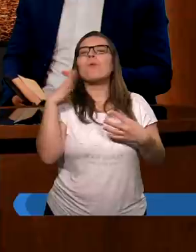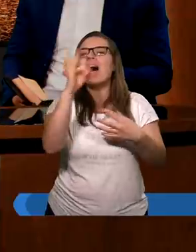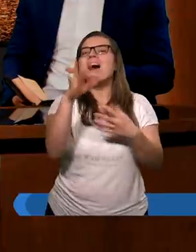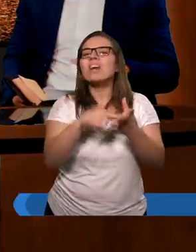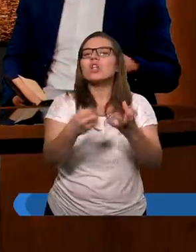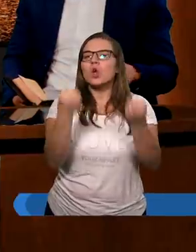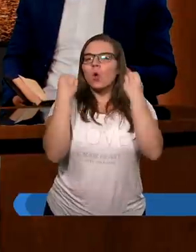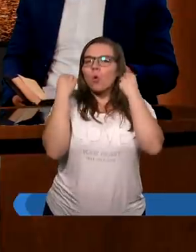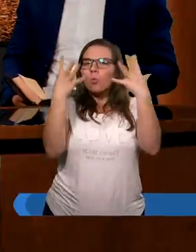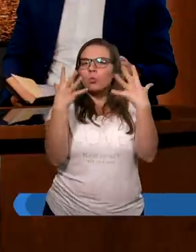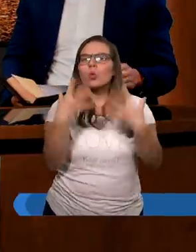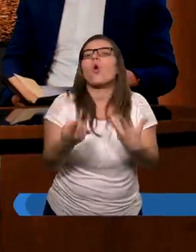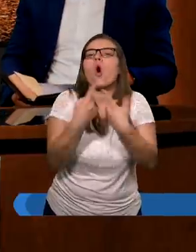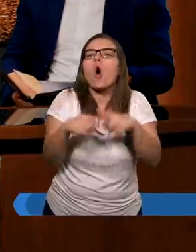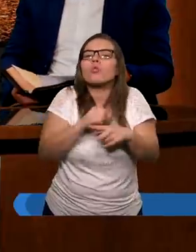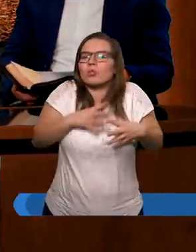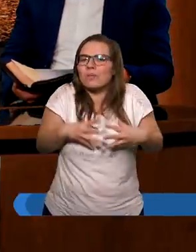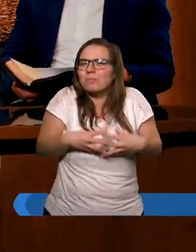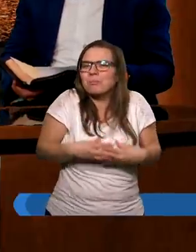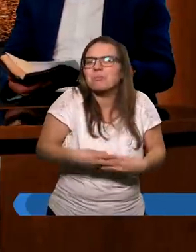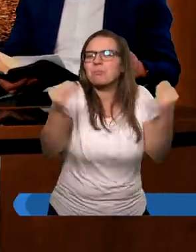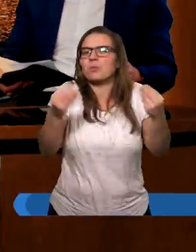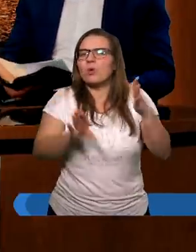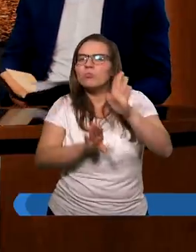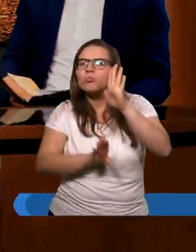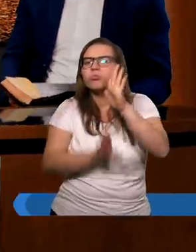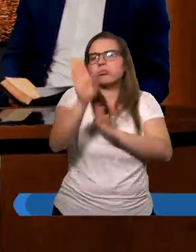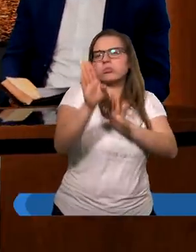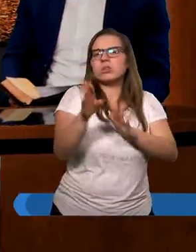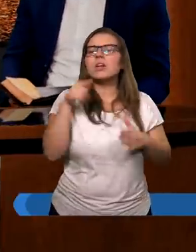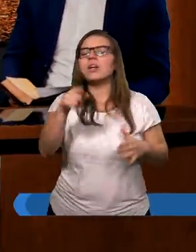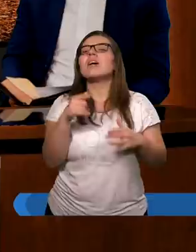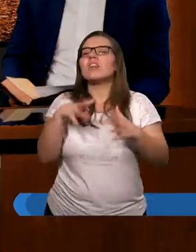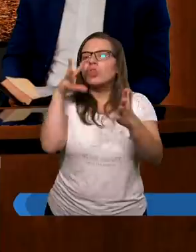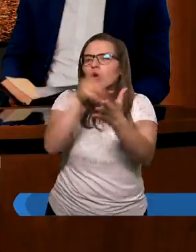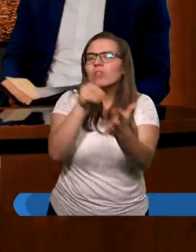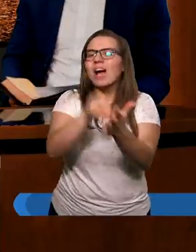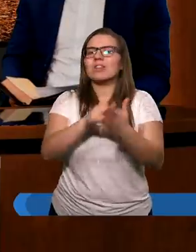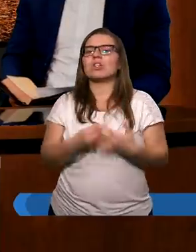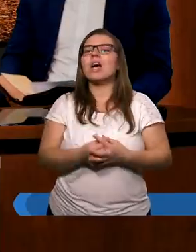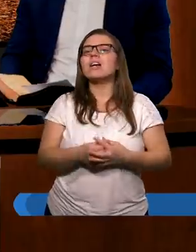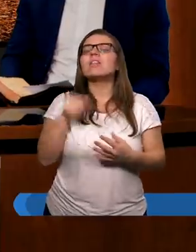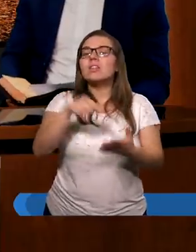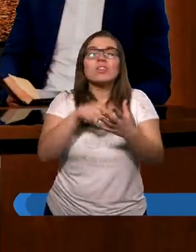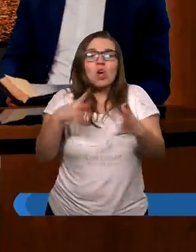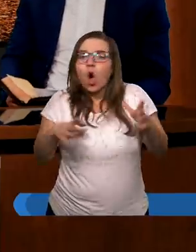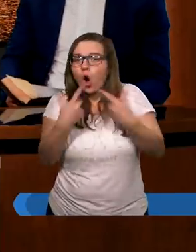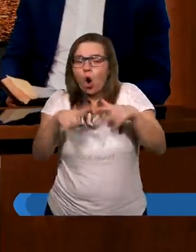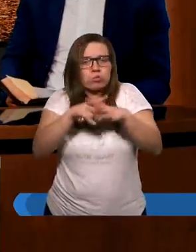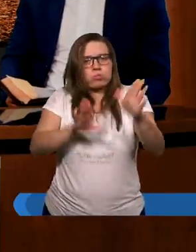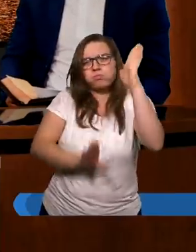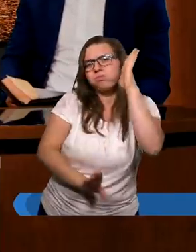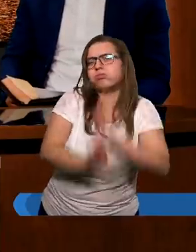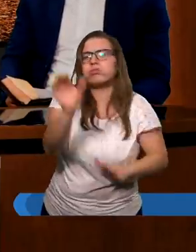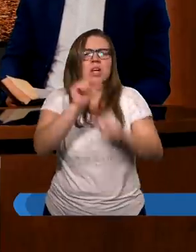kultura, ale Kościół się rozwijał. Kościół jakby powiększał swoją perspektywę patrzenia i Kościół cały czas się rozwija.